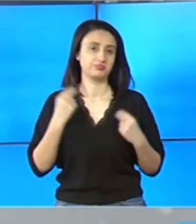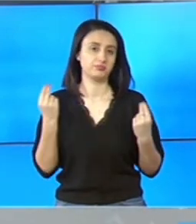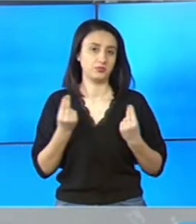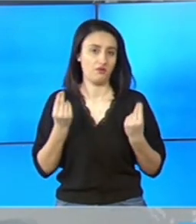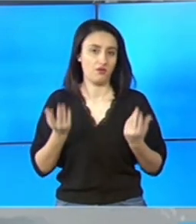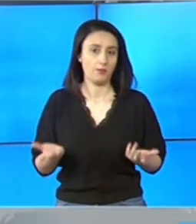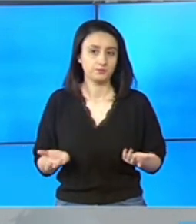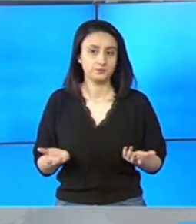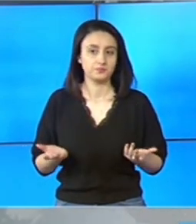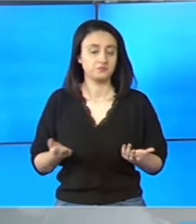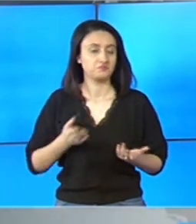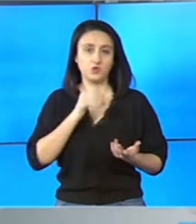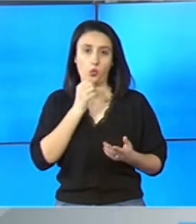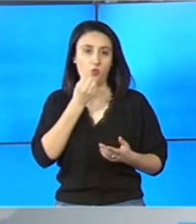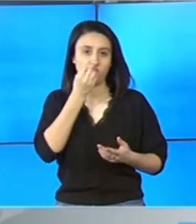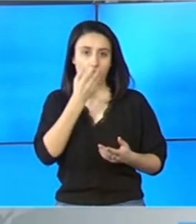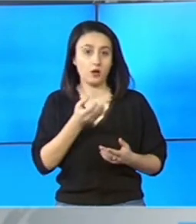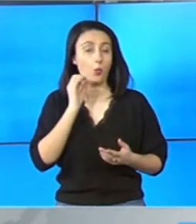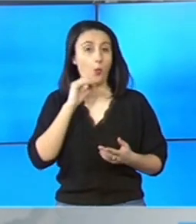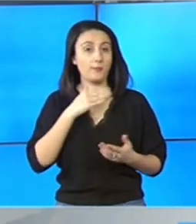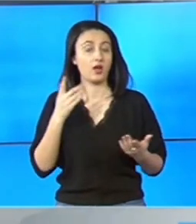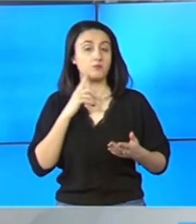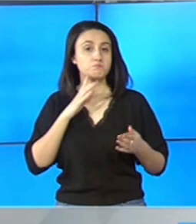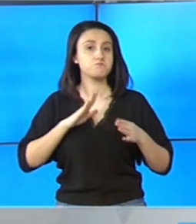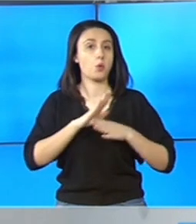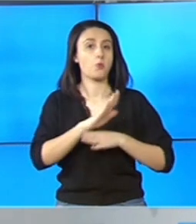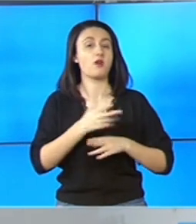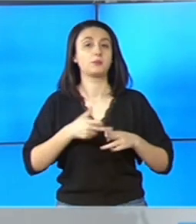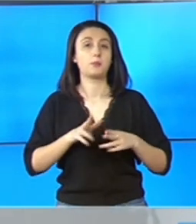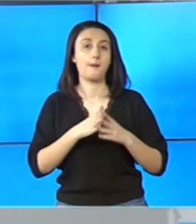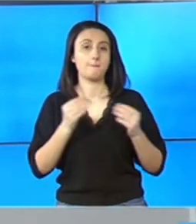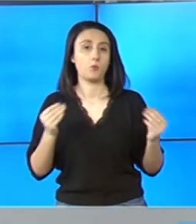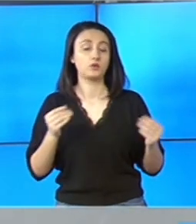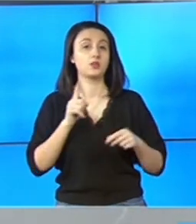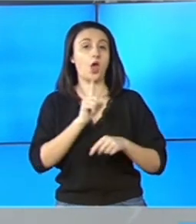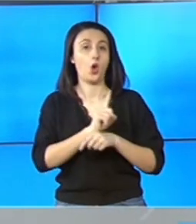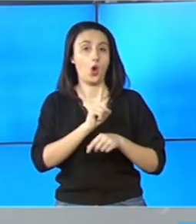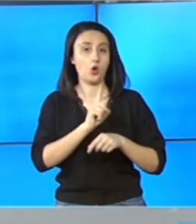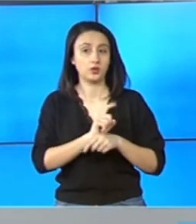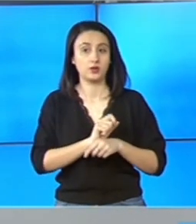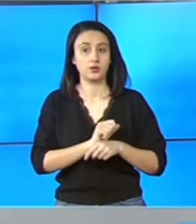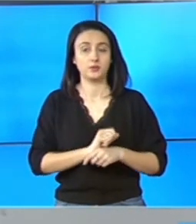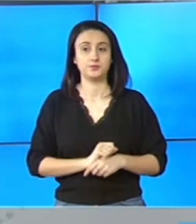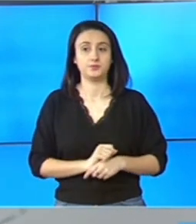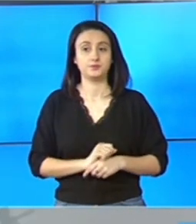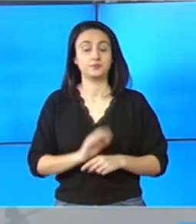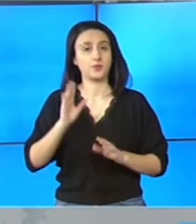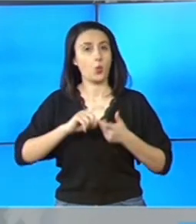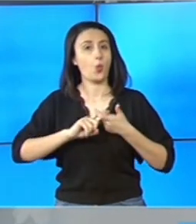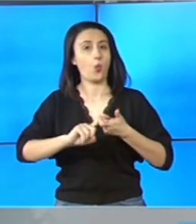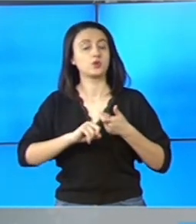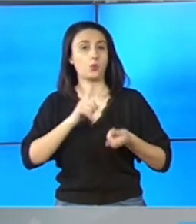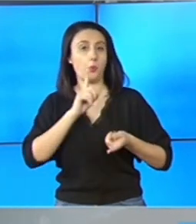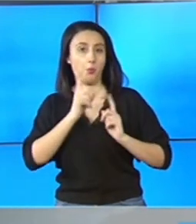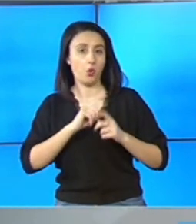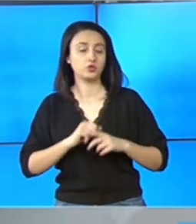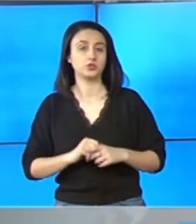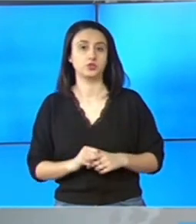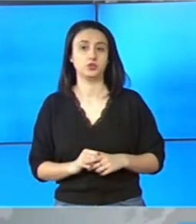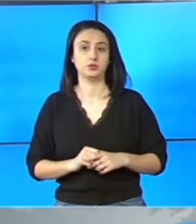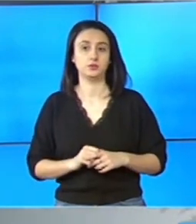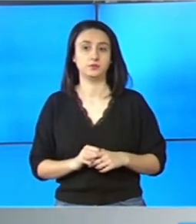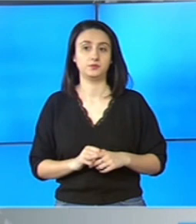au fost atinși nici cu o floare. Oamenii care sunt promovați de prea multe ori, de prea multe ori, au conexiuni politice. Și atunci